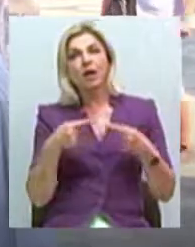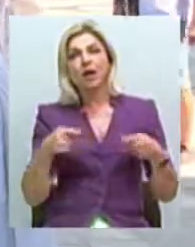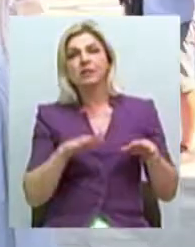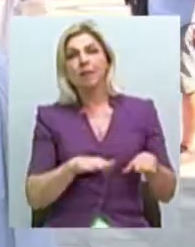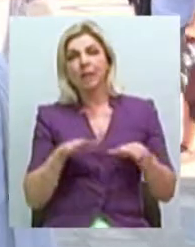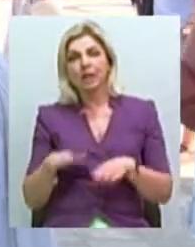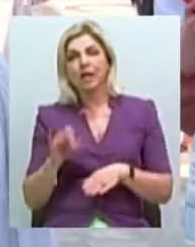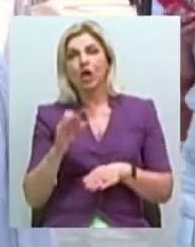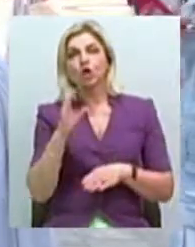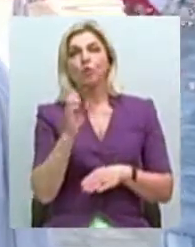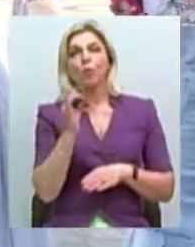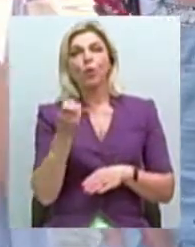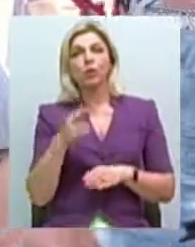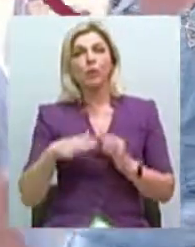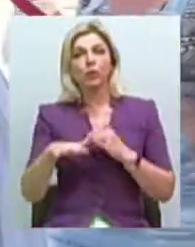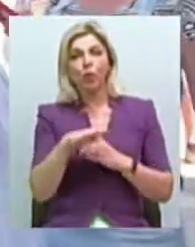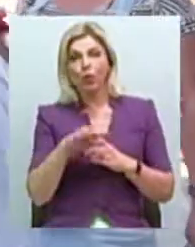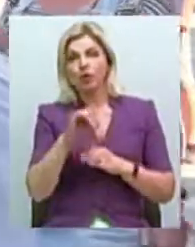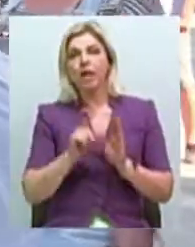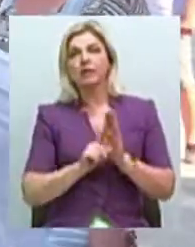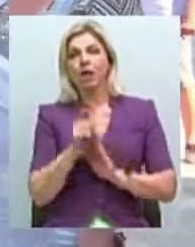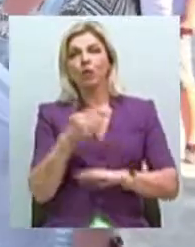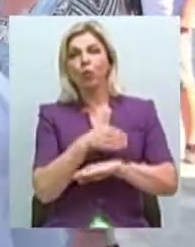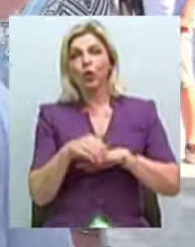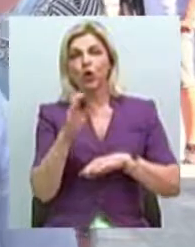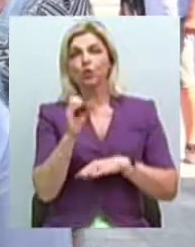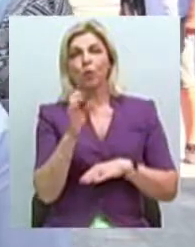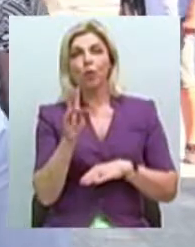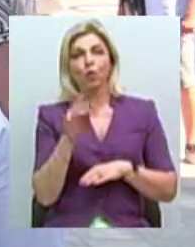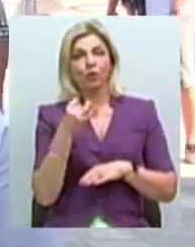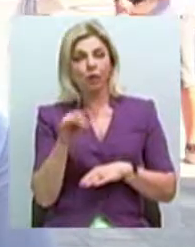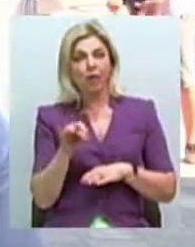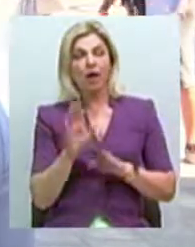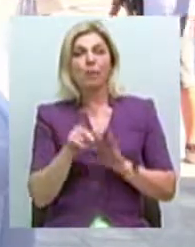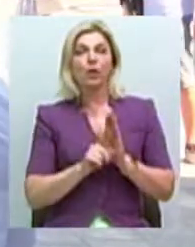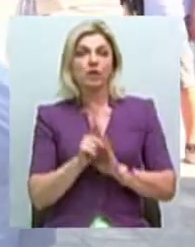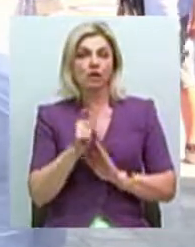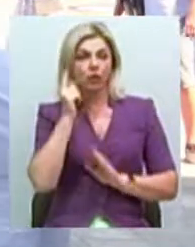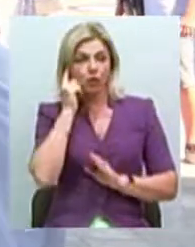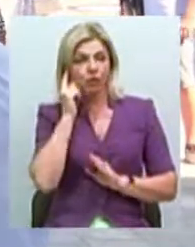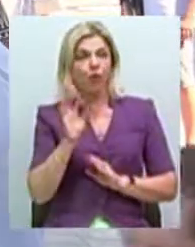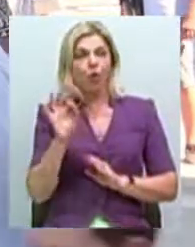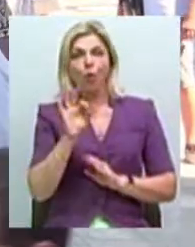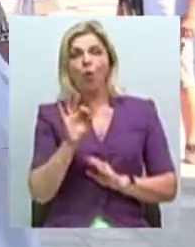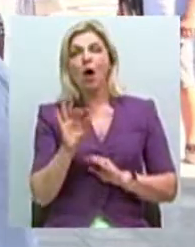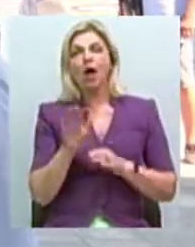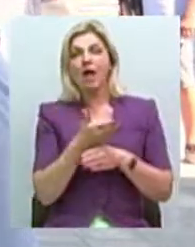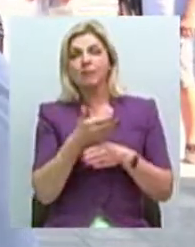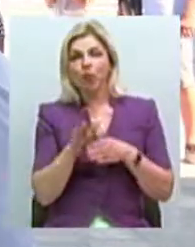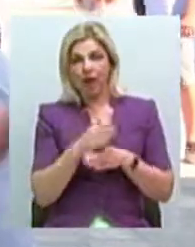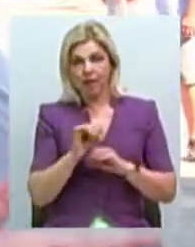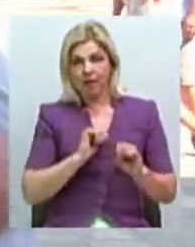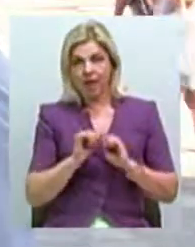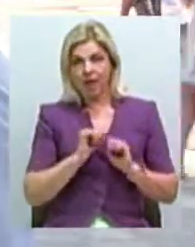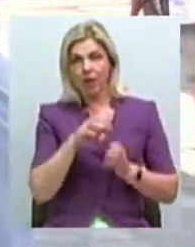Соборна площа, і початок вулиці Соборної. Ми почали говорити з розпорядниками локацій. І